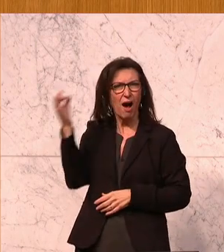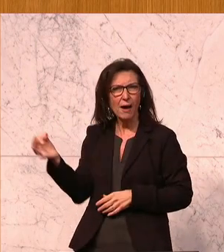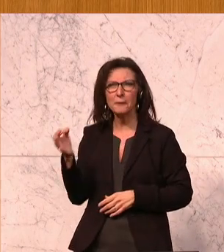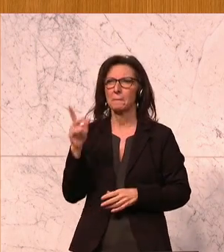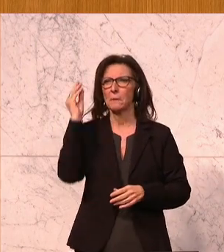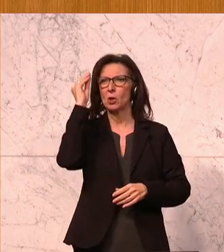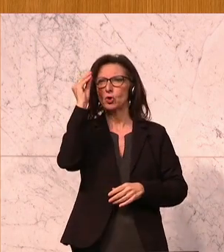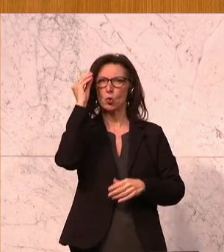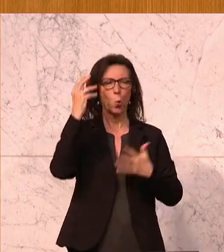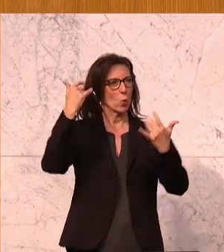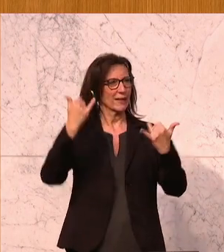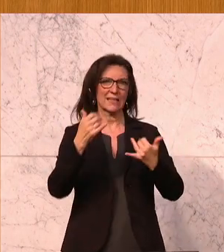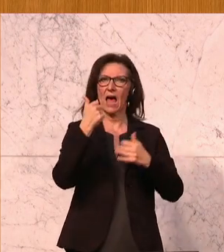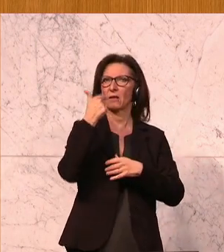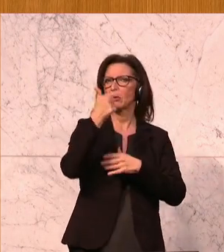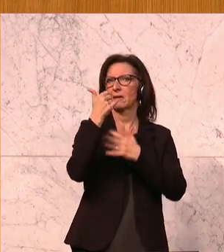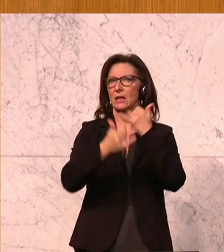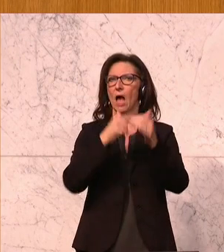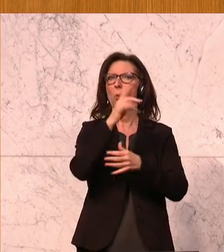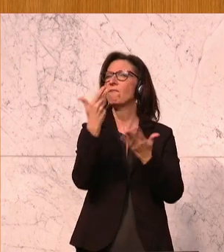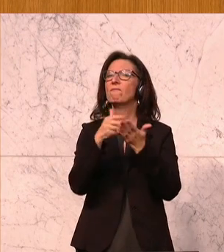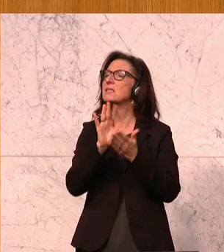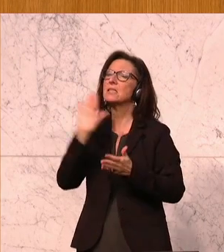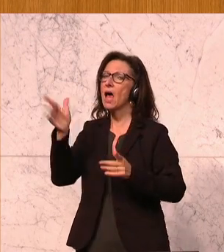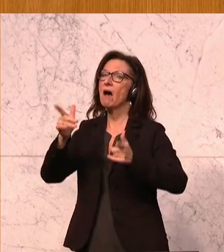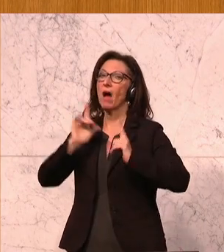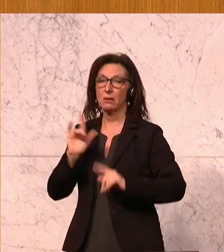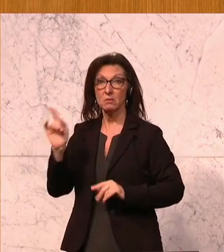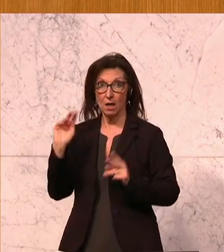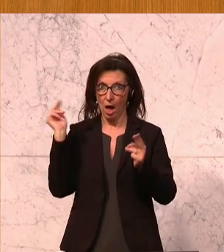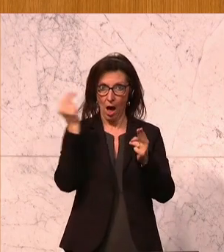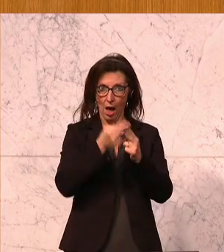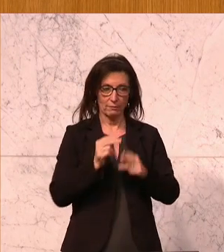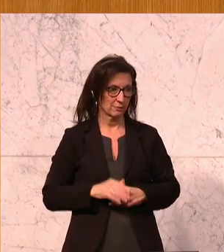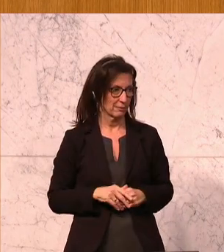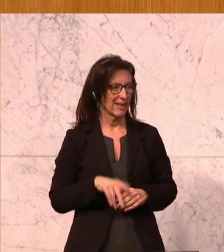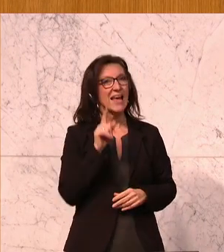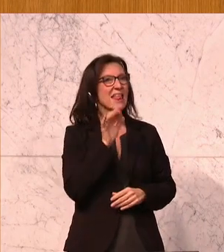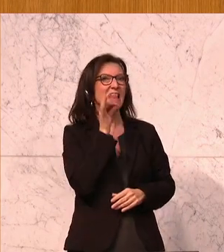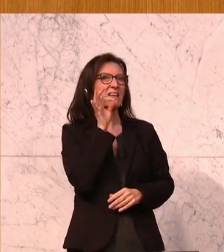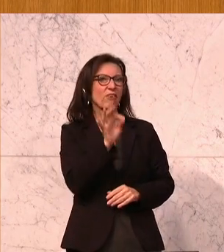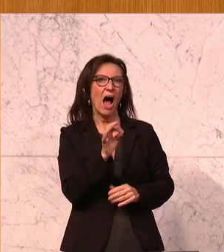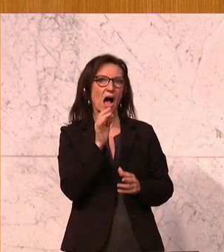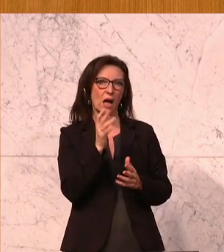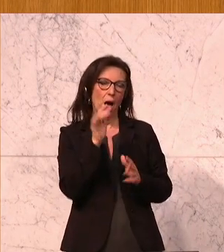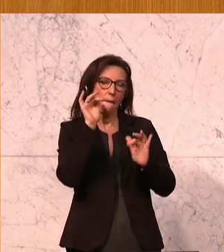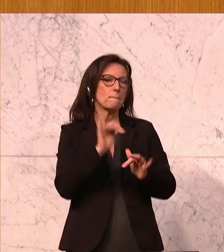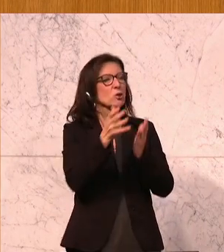Schulen im 21. Jahrhundert erwarten, gesagt, bitte, das ist eine Frage für Expertinnen und Experten.